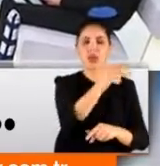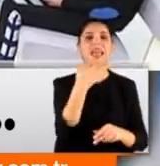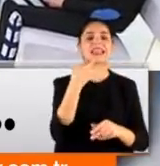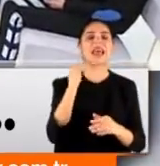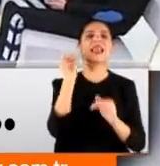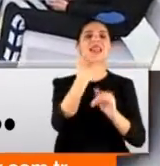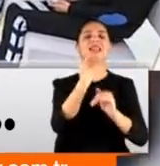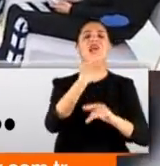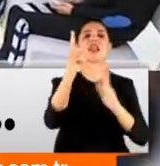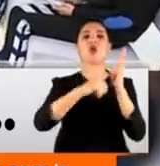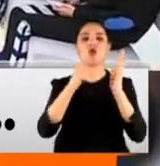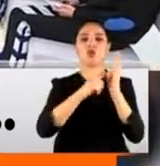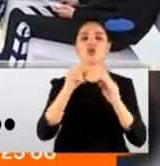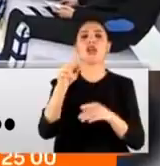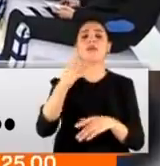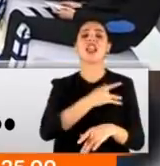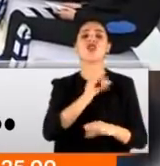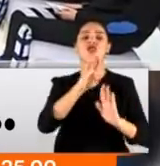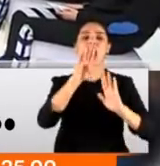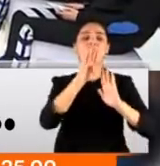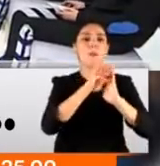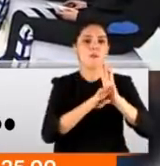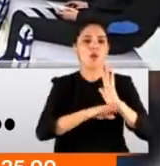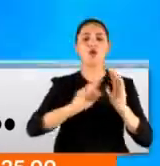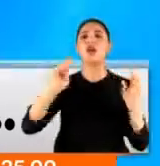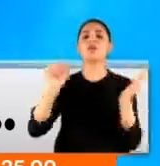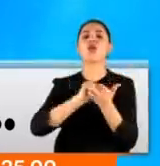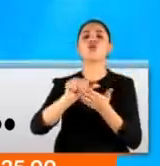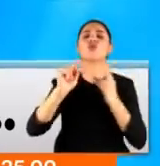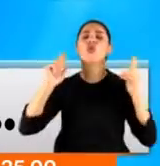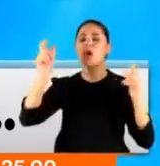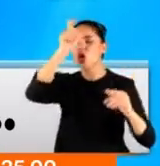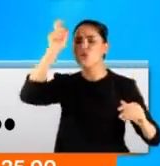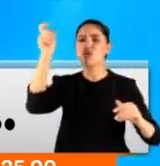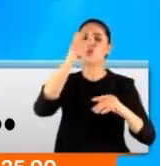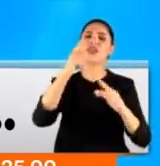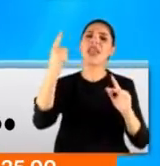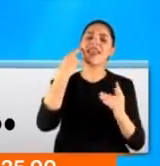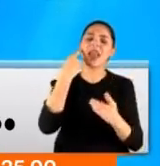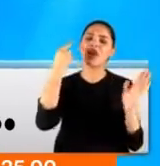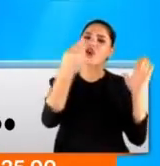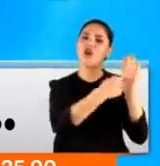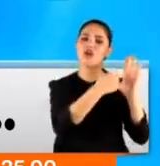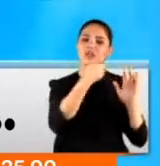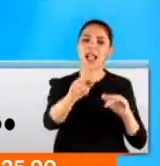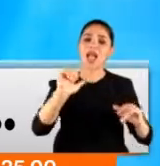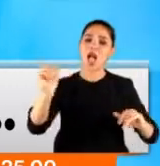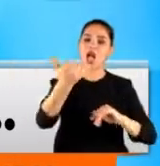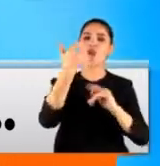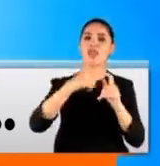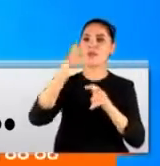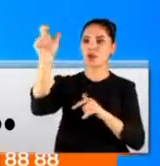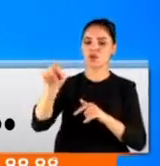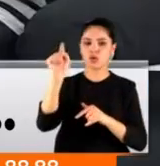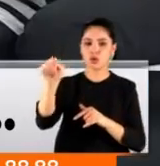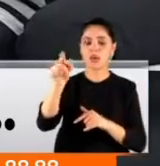Destek Uygulaması KADES canlı yayında tüm Türkiye'ye tanıtıldı. Bugün aramızda çok değerli konuklarımız var. Hemen size tanıtayım. Gülpınar